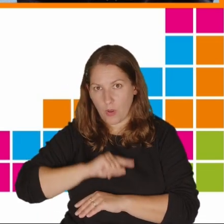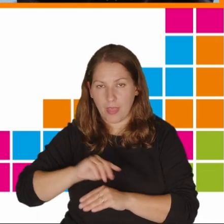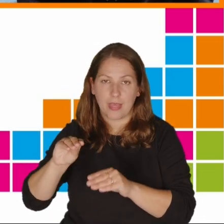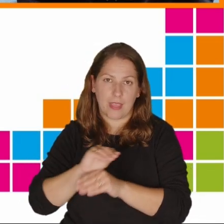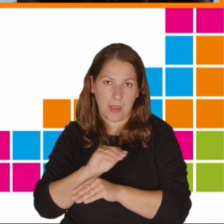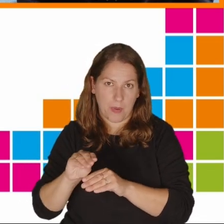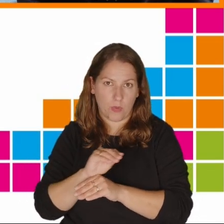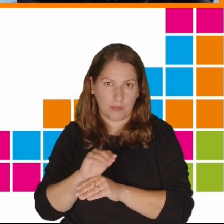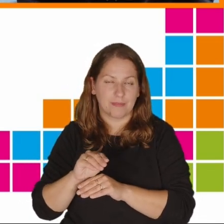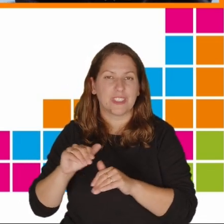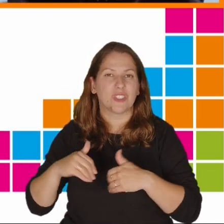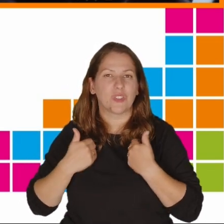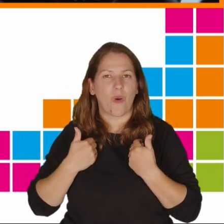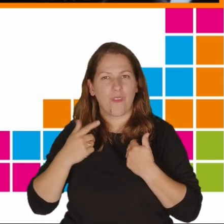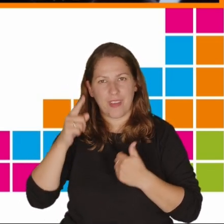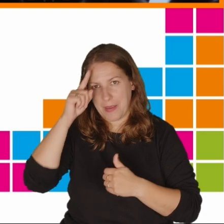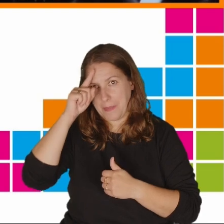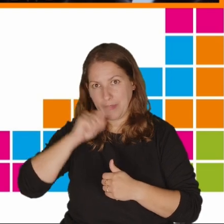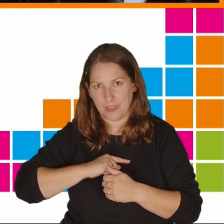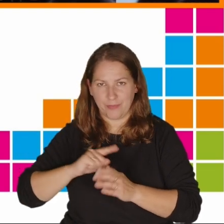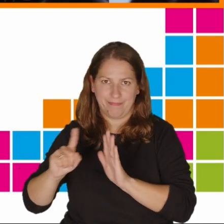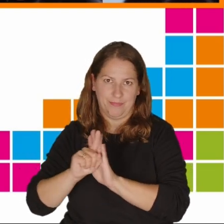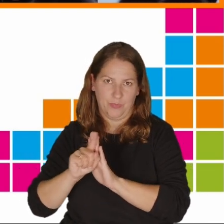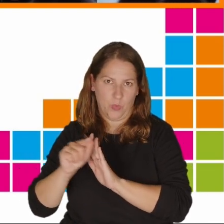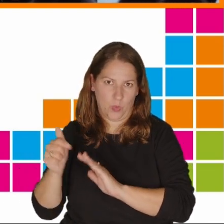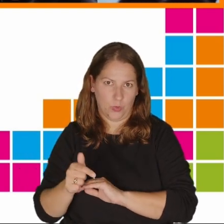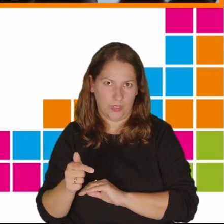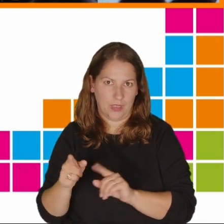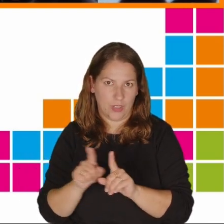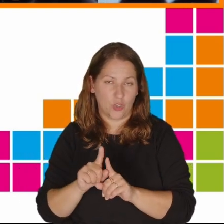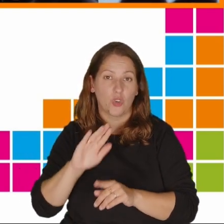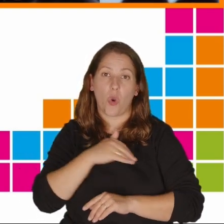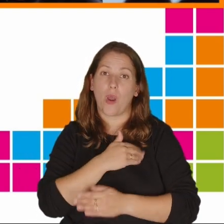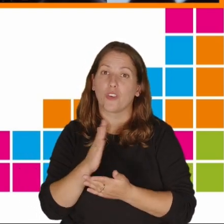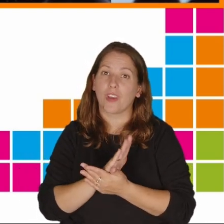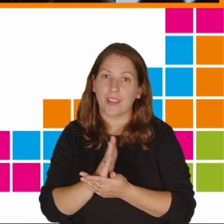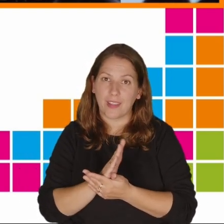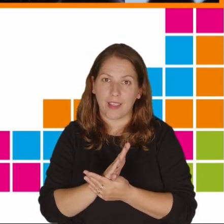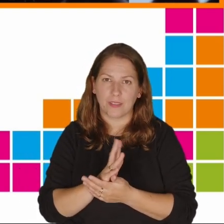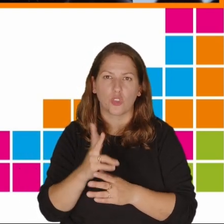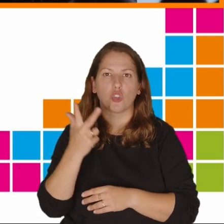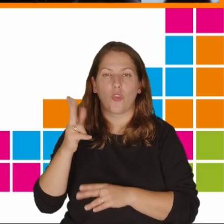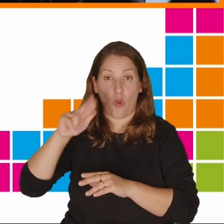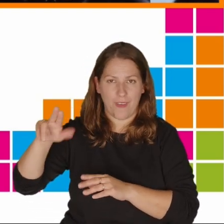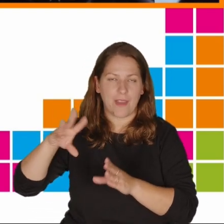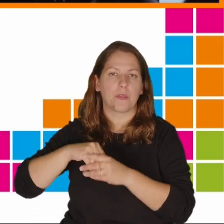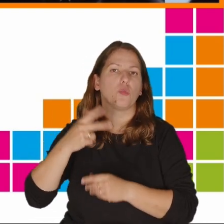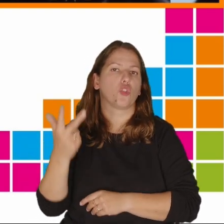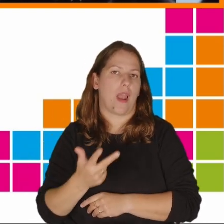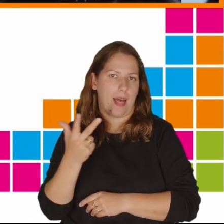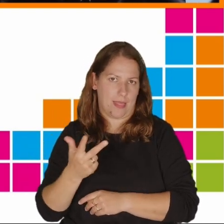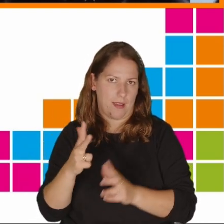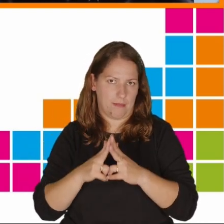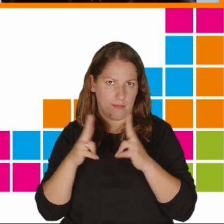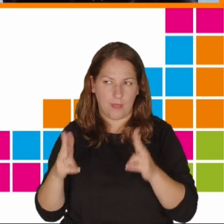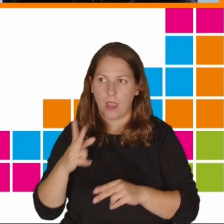poradę w zakresie zdrowia psychicznego. Szkoła średnia w Norwegii trwa trzy lata i widzimy tutaj,